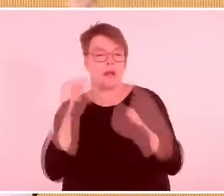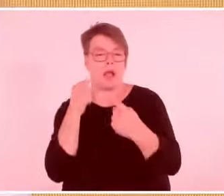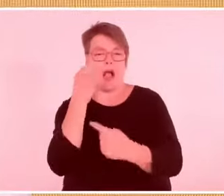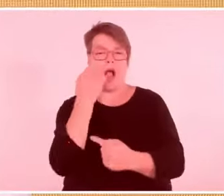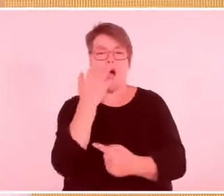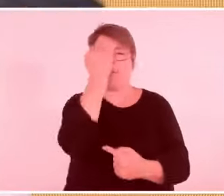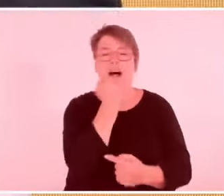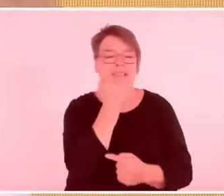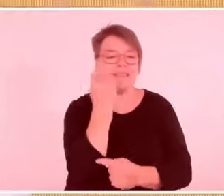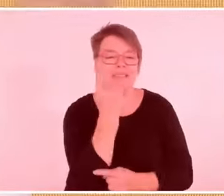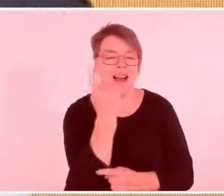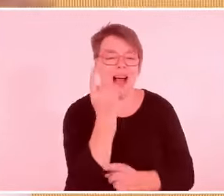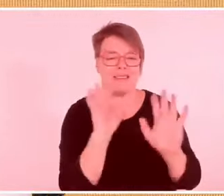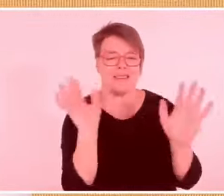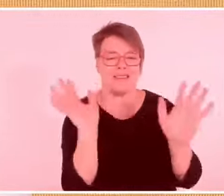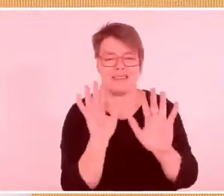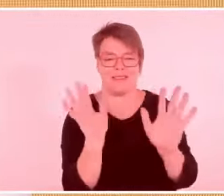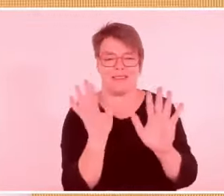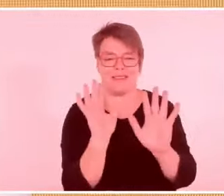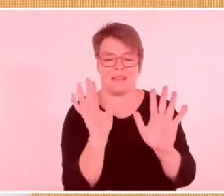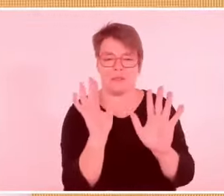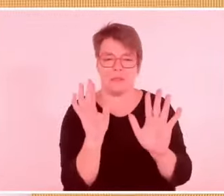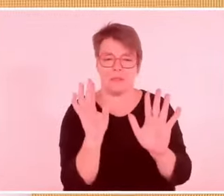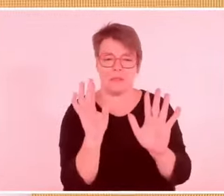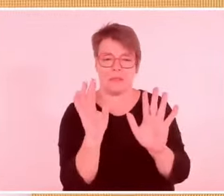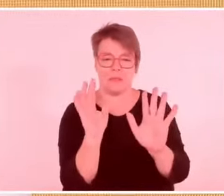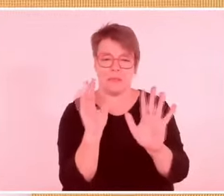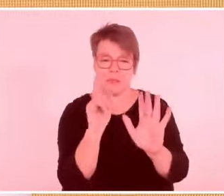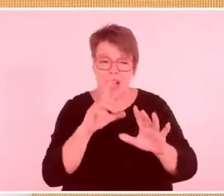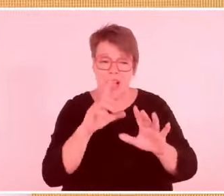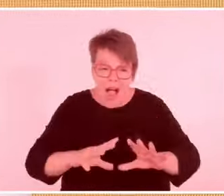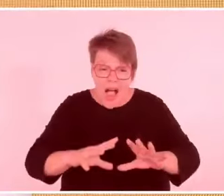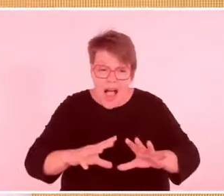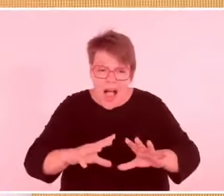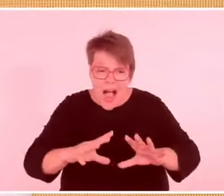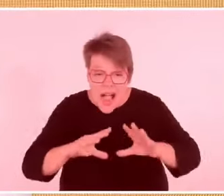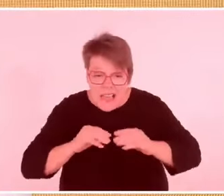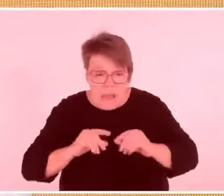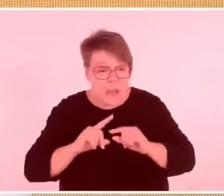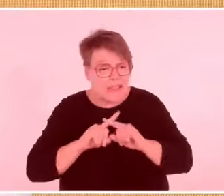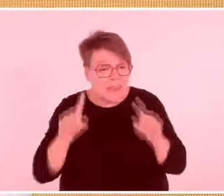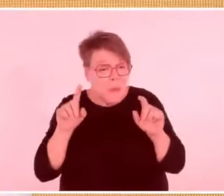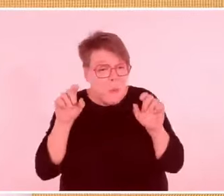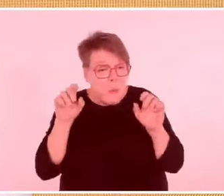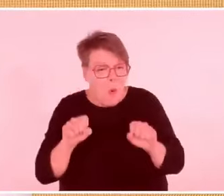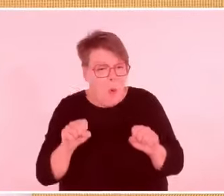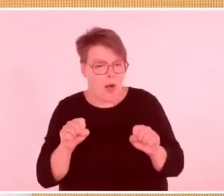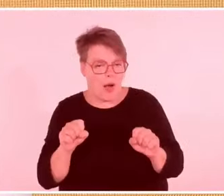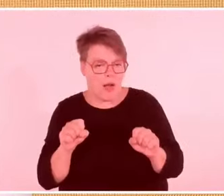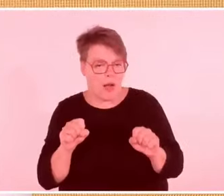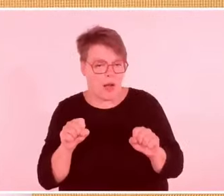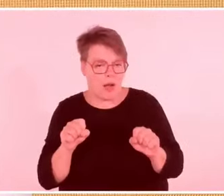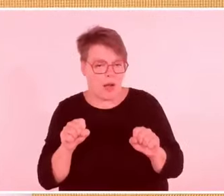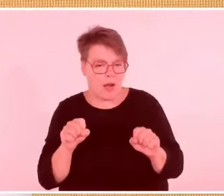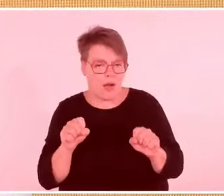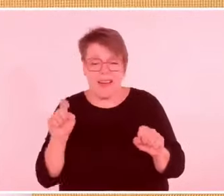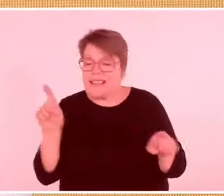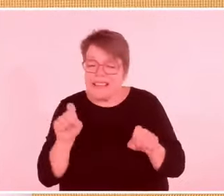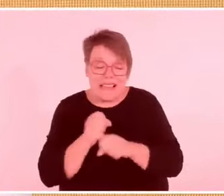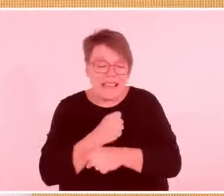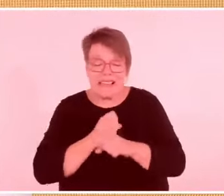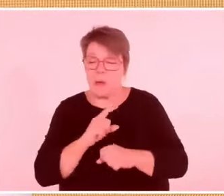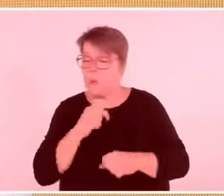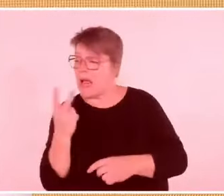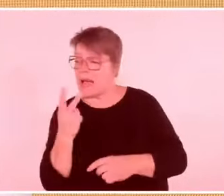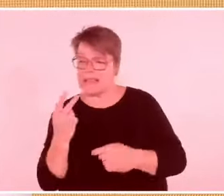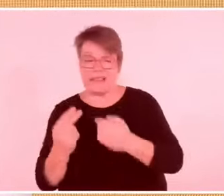möglich ist, man kann nicht für beide Seiten gleichzeitig kämpfen, und dann